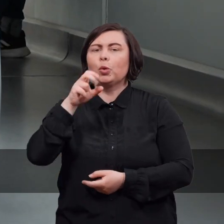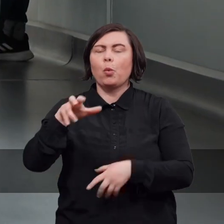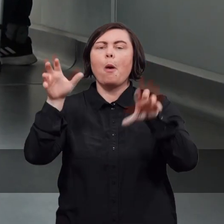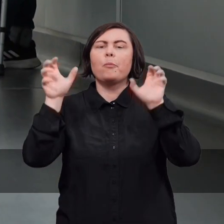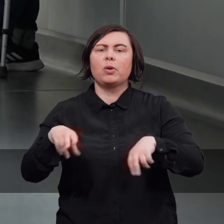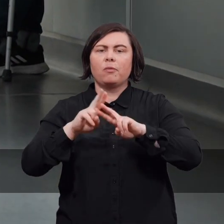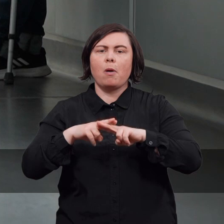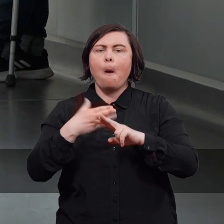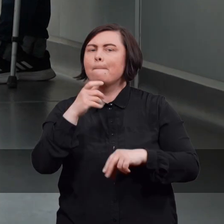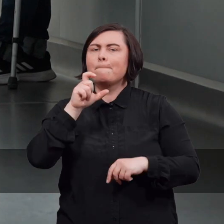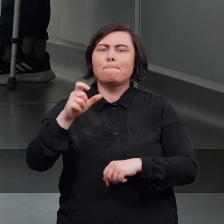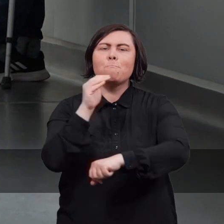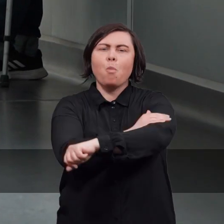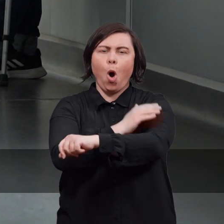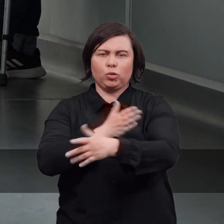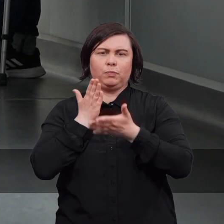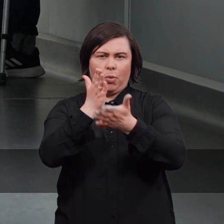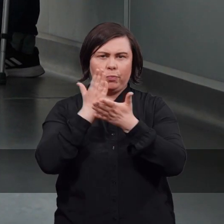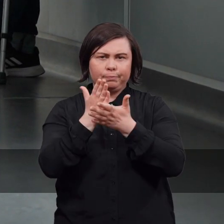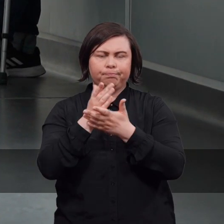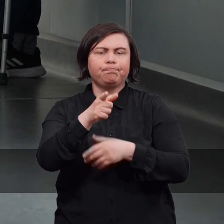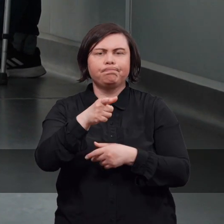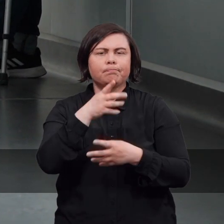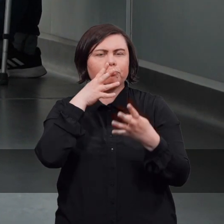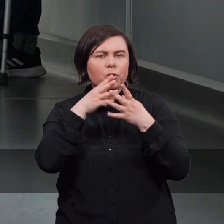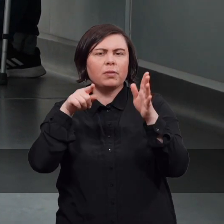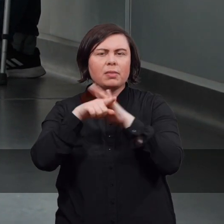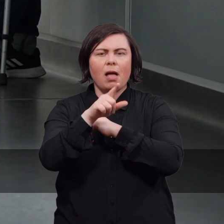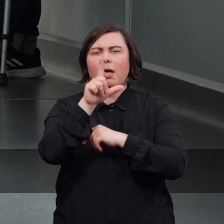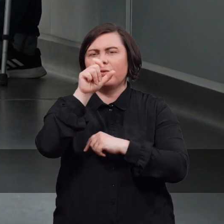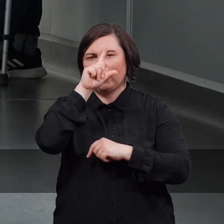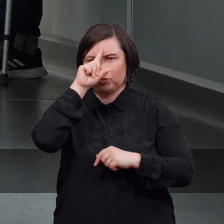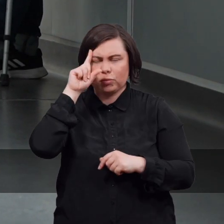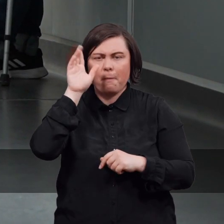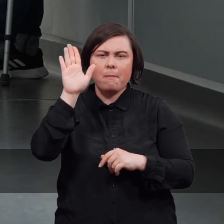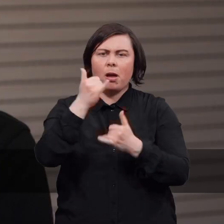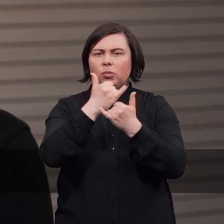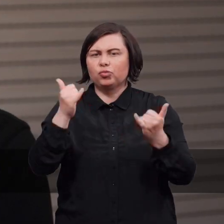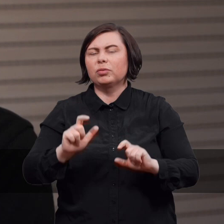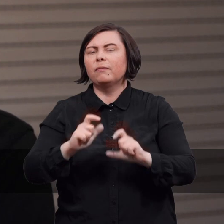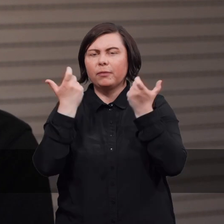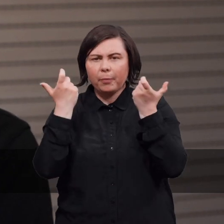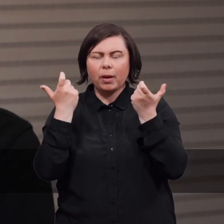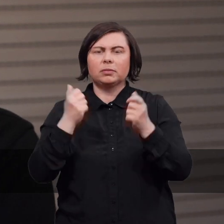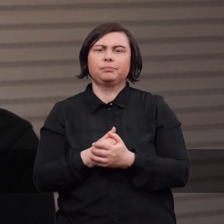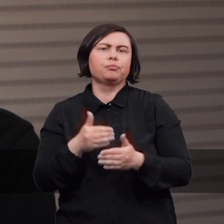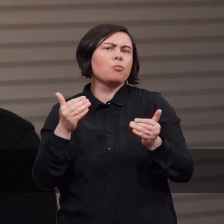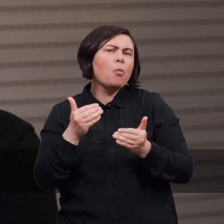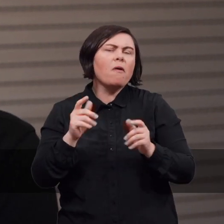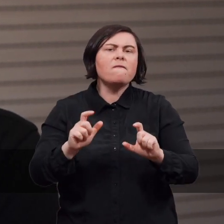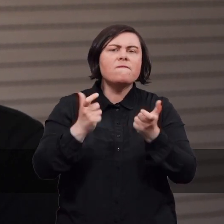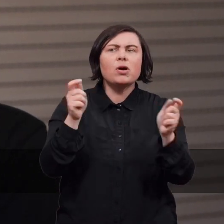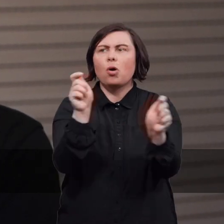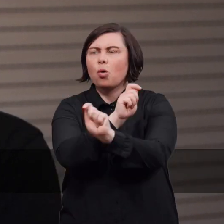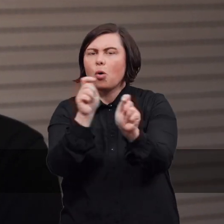Fundacji Moc Pomocy. Program przewiduje wsparcie dla około 200 osób, które ulegają różnym wypadkom. Mogą to być wypadki